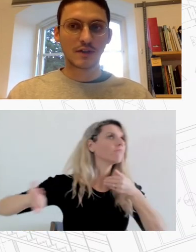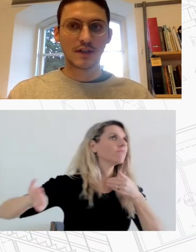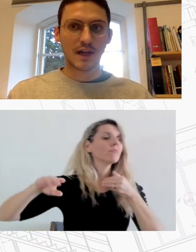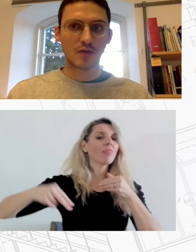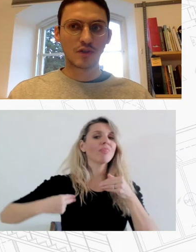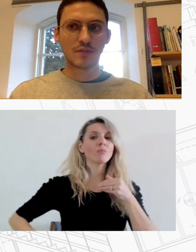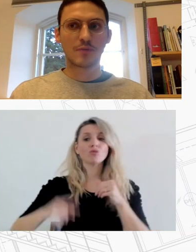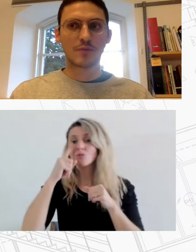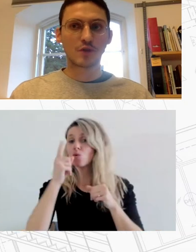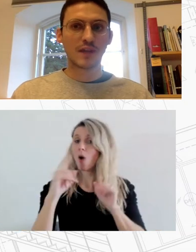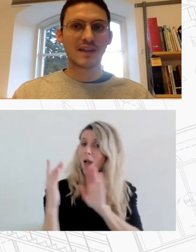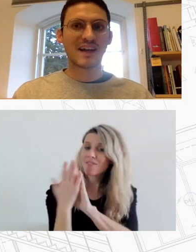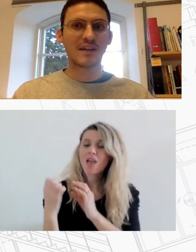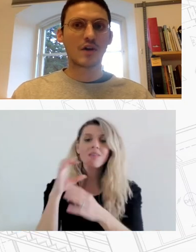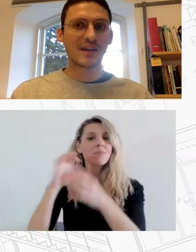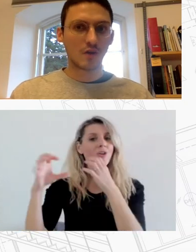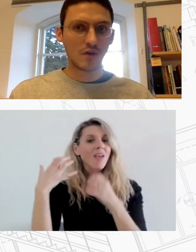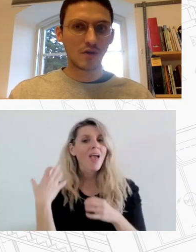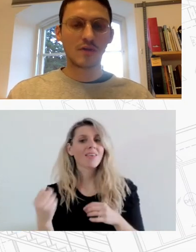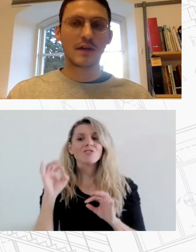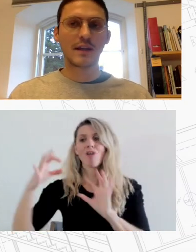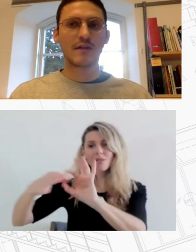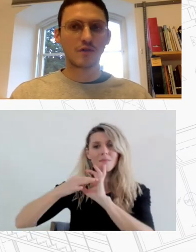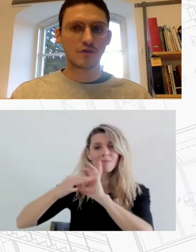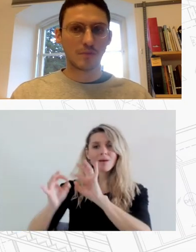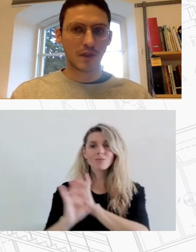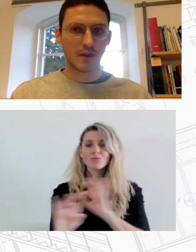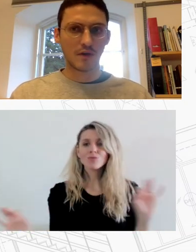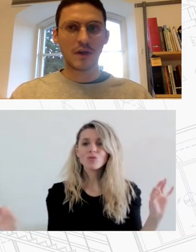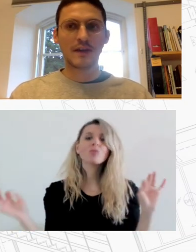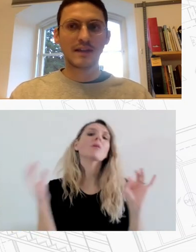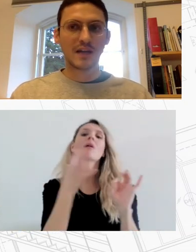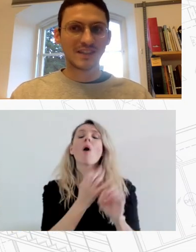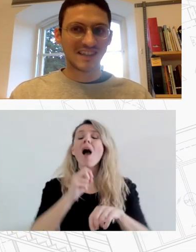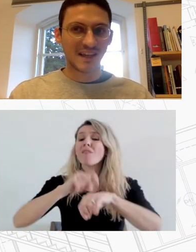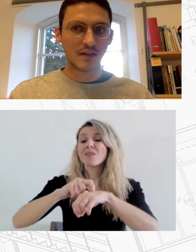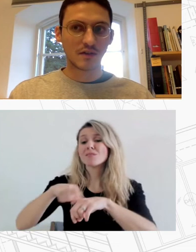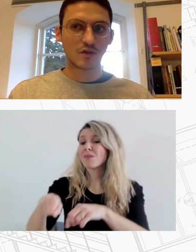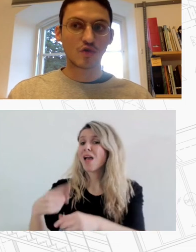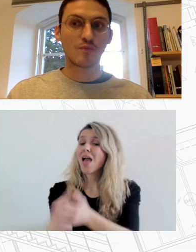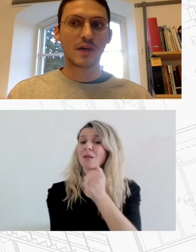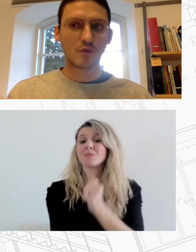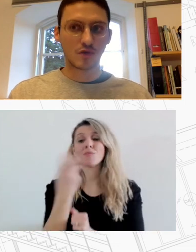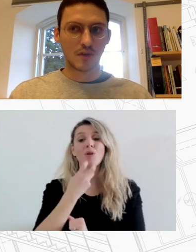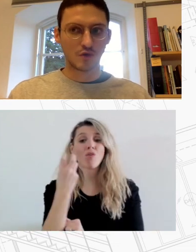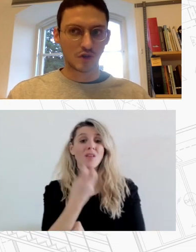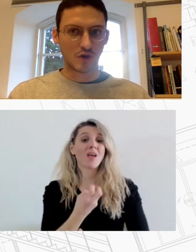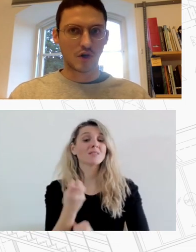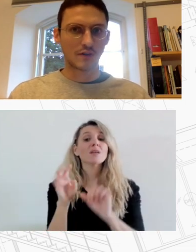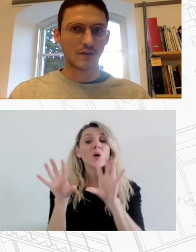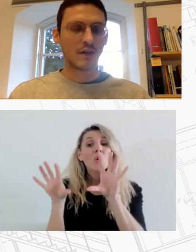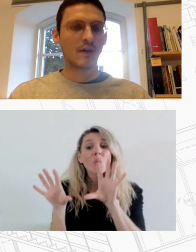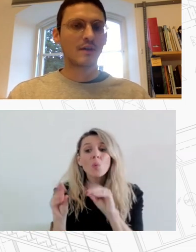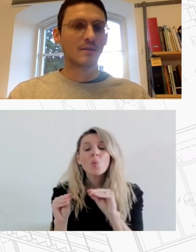προκλήσεις στην Νάουσα σε μια προσπάθεια να κάνει ορατό ένα αφώτιστο πεδίο την έλλειψη στέγης στους μικρούς δήμους της